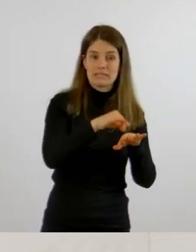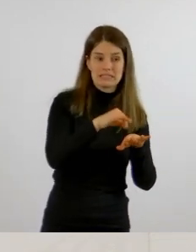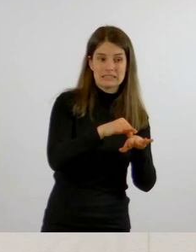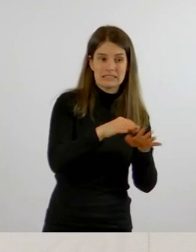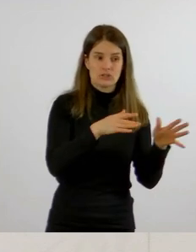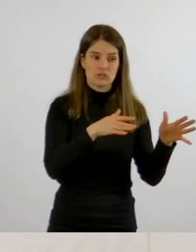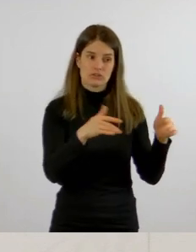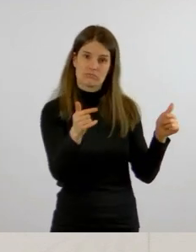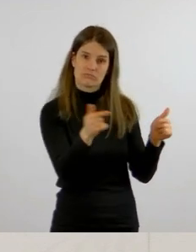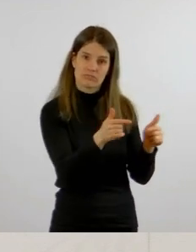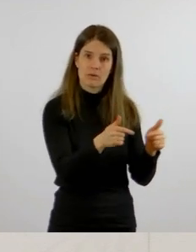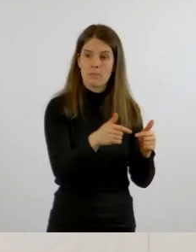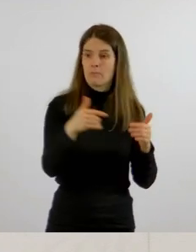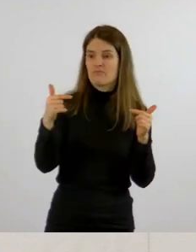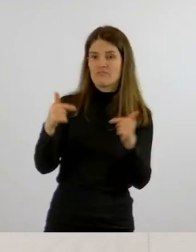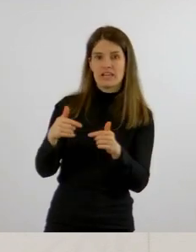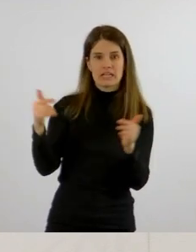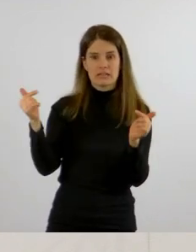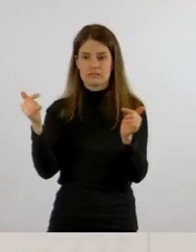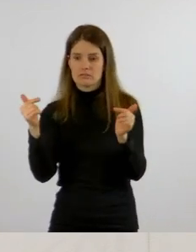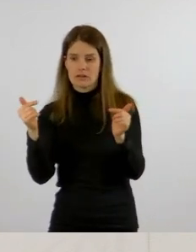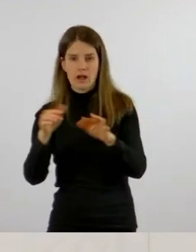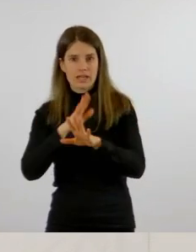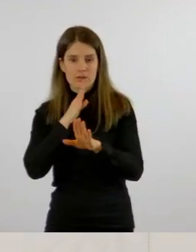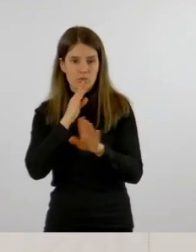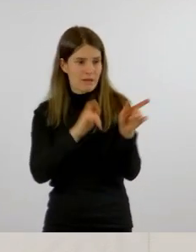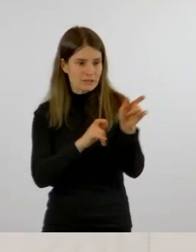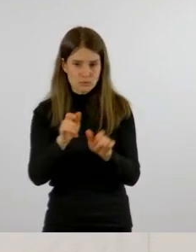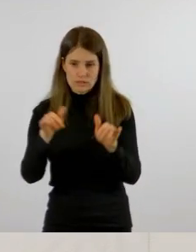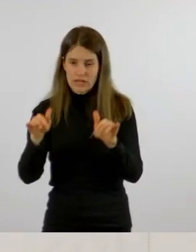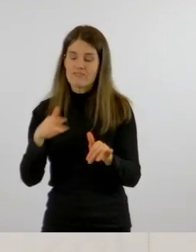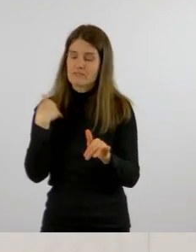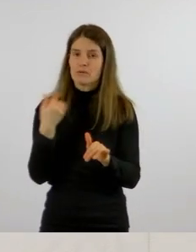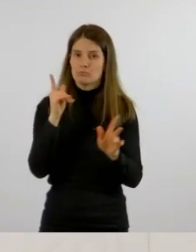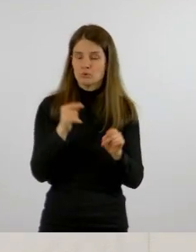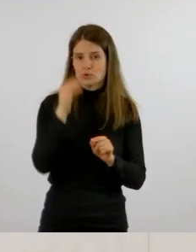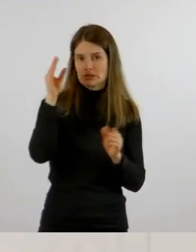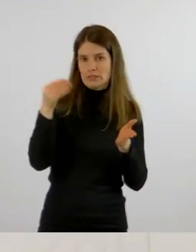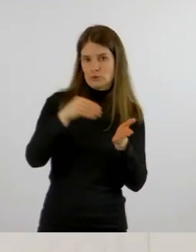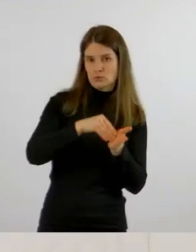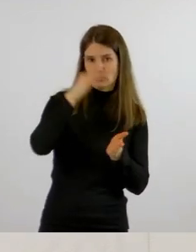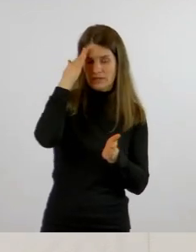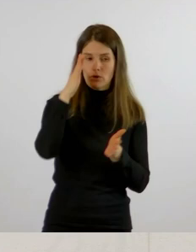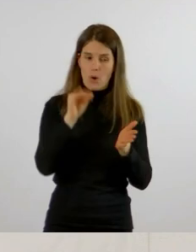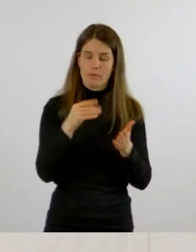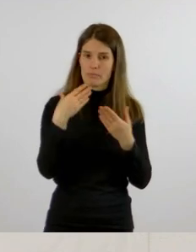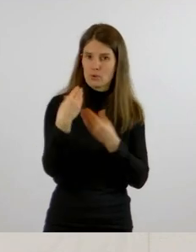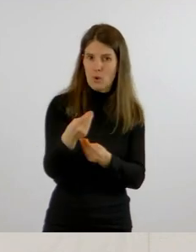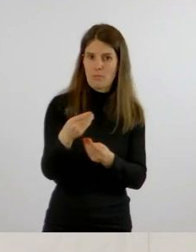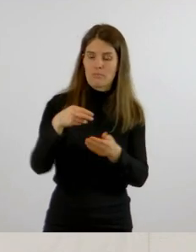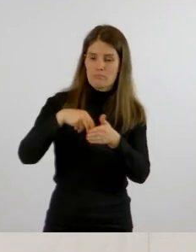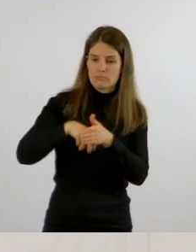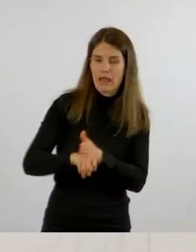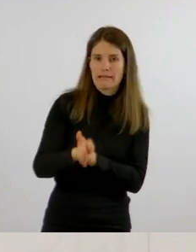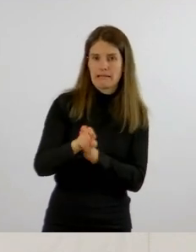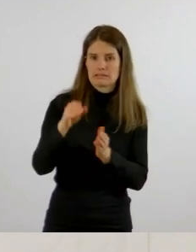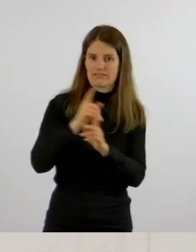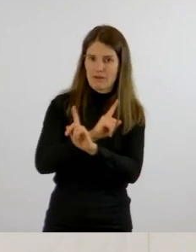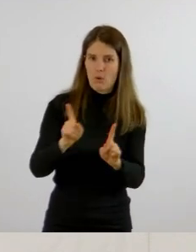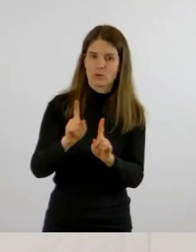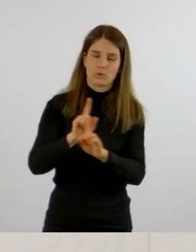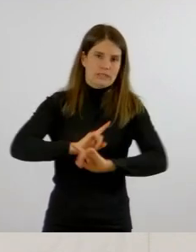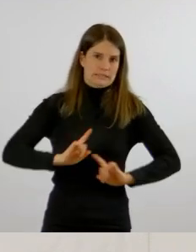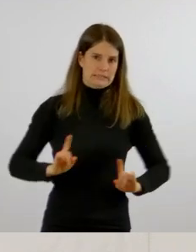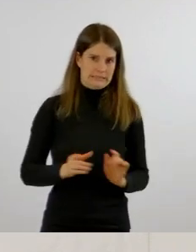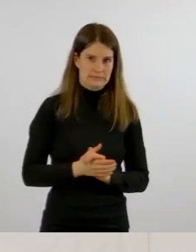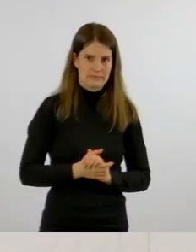von Pflegeversorgung und Ähnlichem eine sehr große Rolle spielen wird. Wir können heute noch nicht sagen, ab